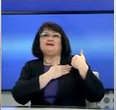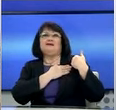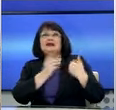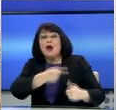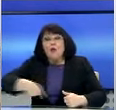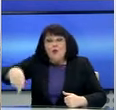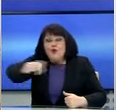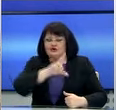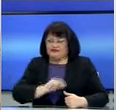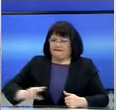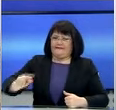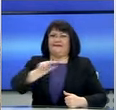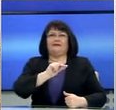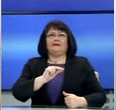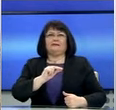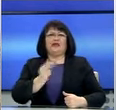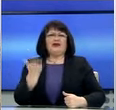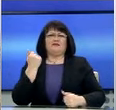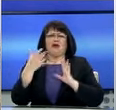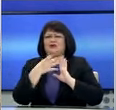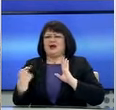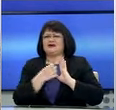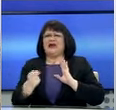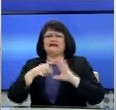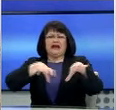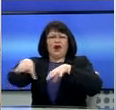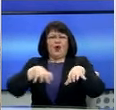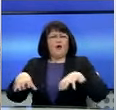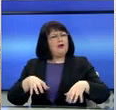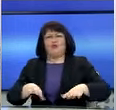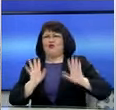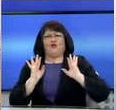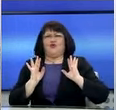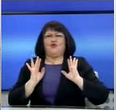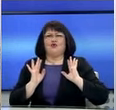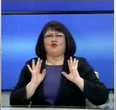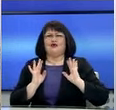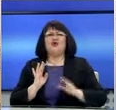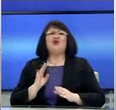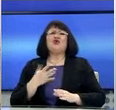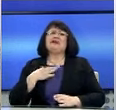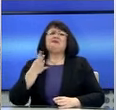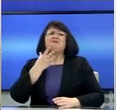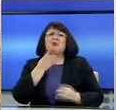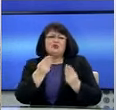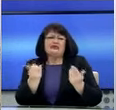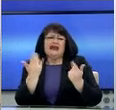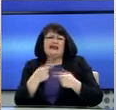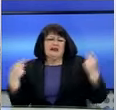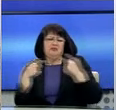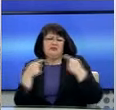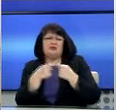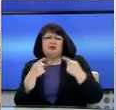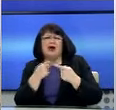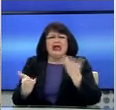είναι κοινό για όλους μας. Χωρίς εξαιρέσεις, χωρίς διαχωρισμούς, χωρίς ανούσιες αντιπαραθέσεις και όλα